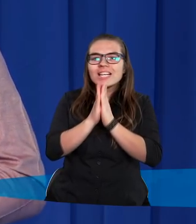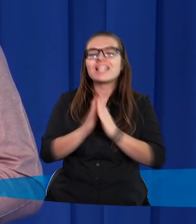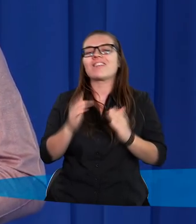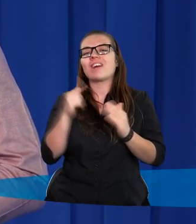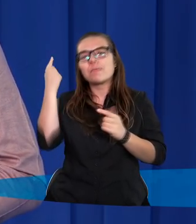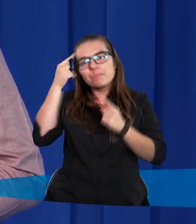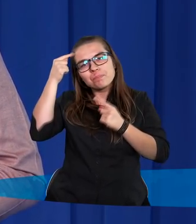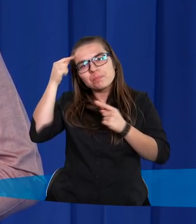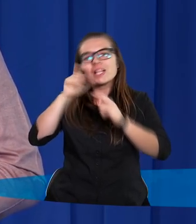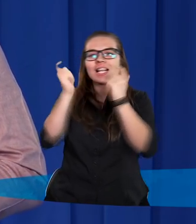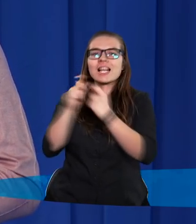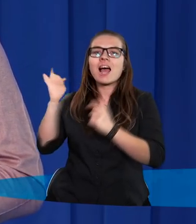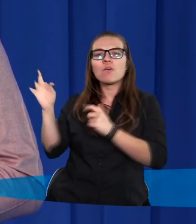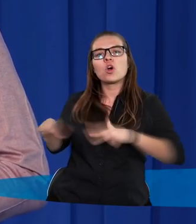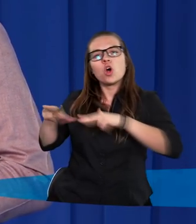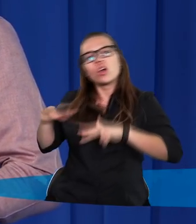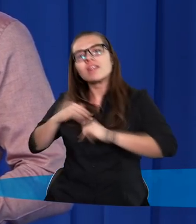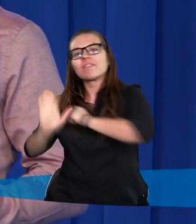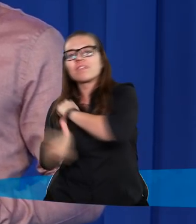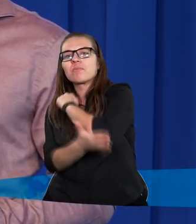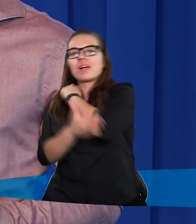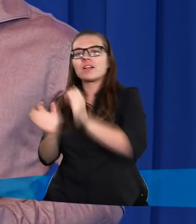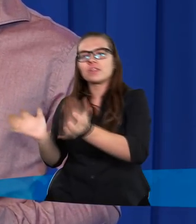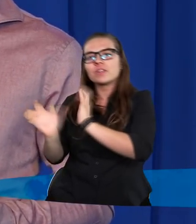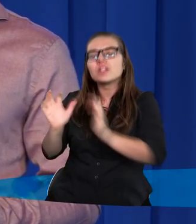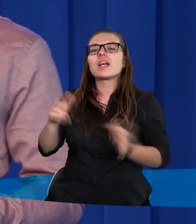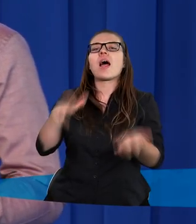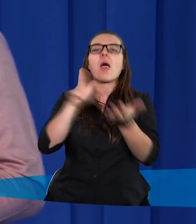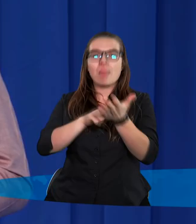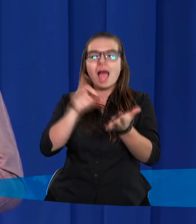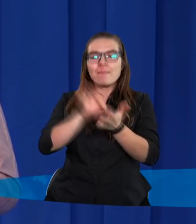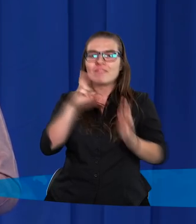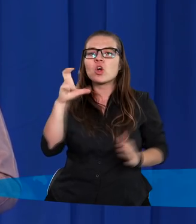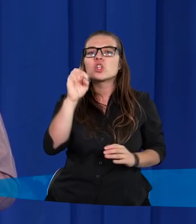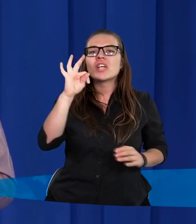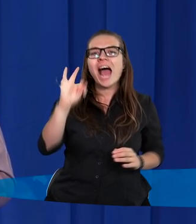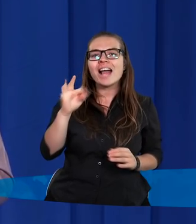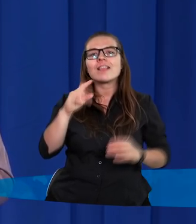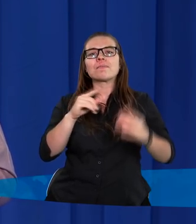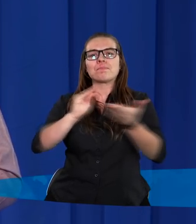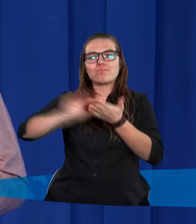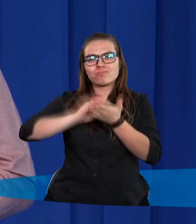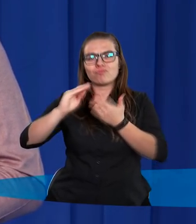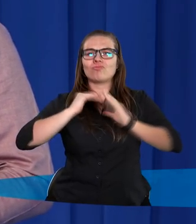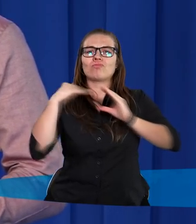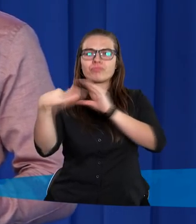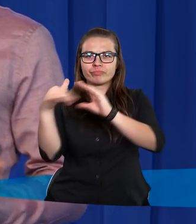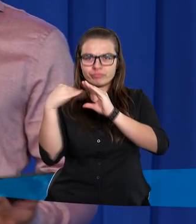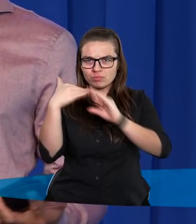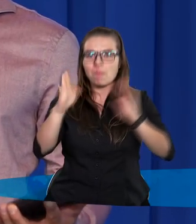całą rodzinę. Ale obiecał, że będzie na pewno na czacie i będzie korespondował, będzie pisał.